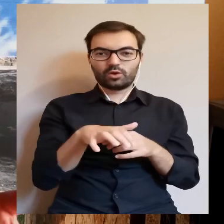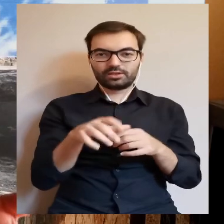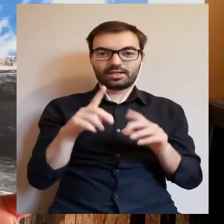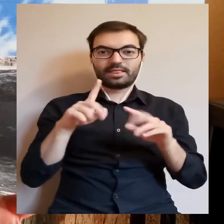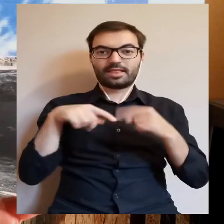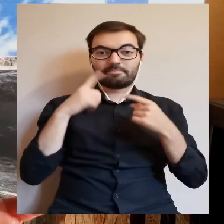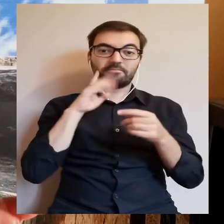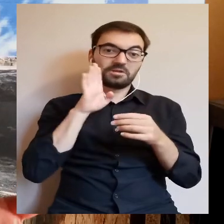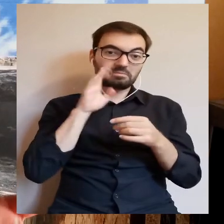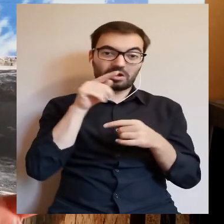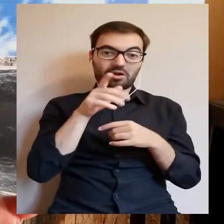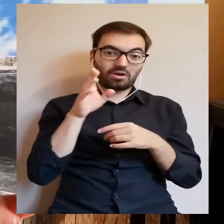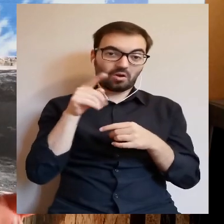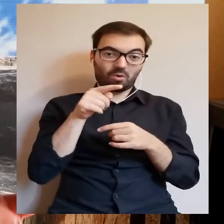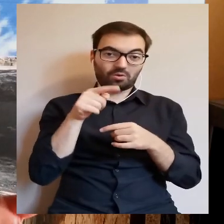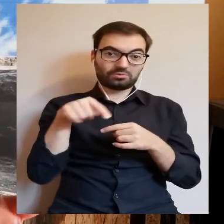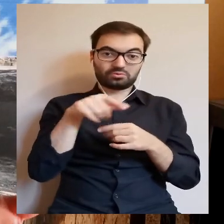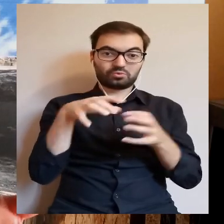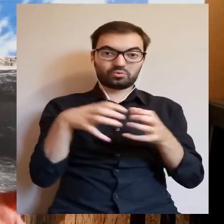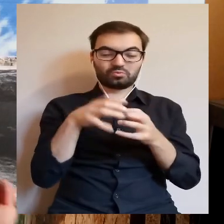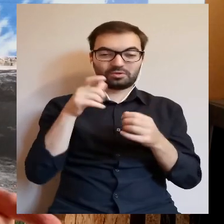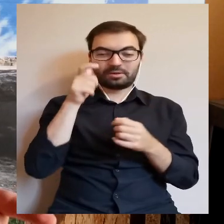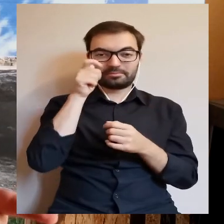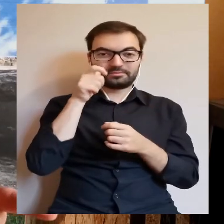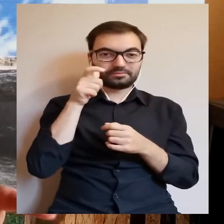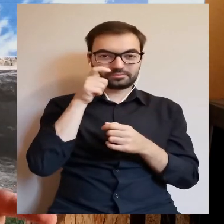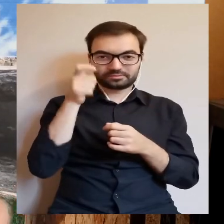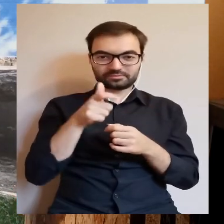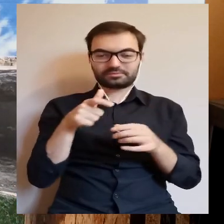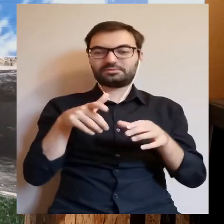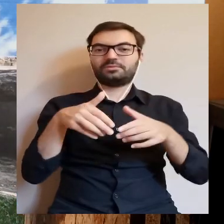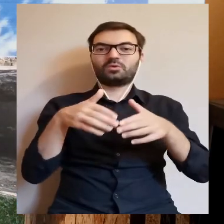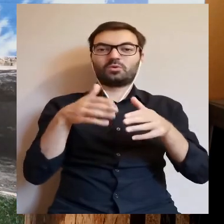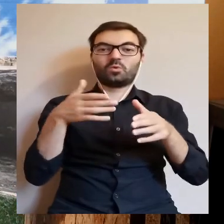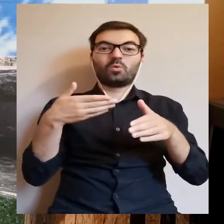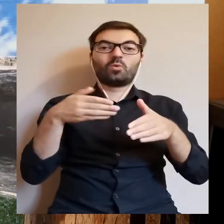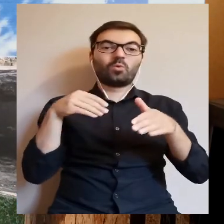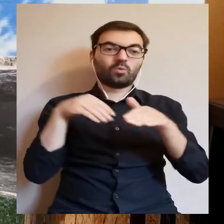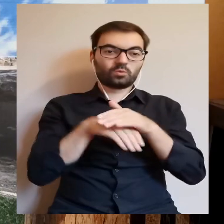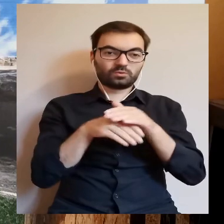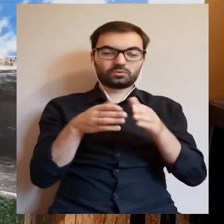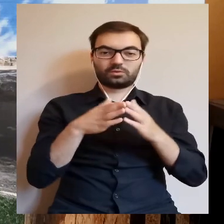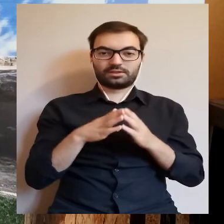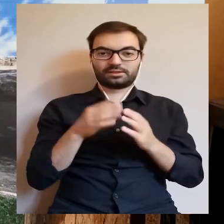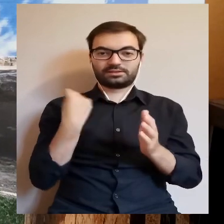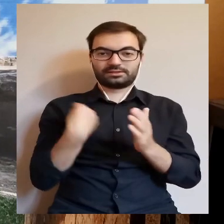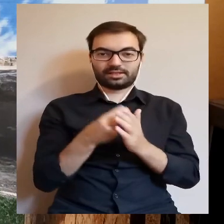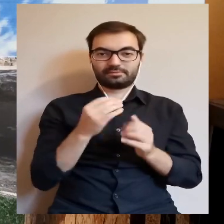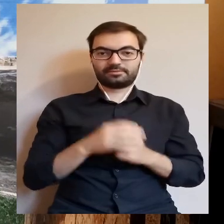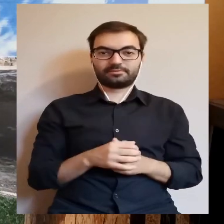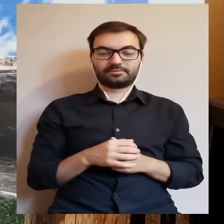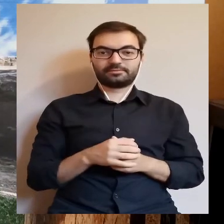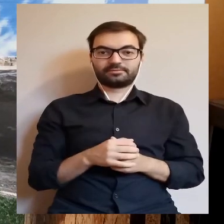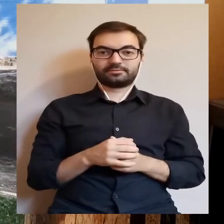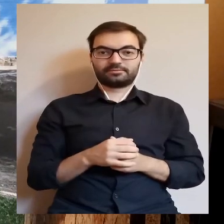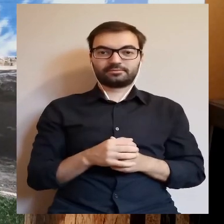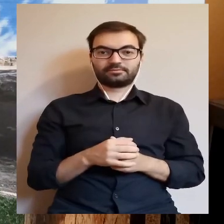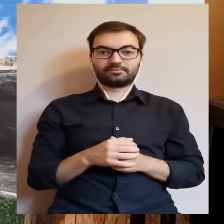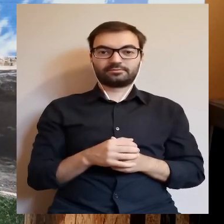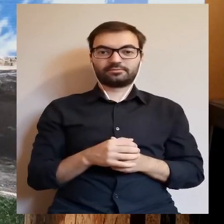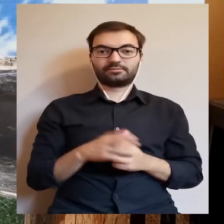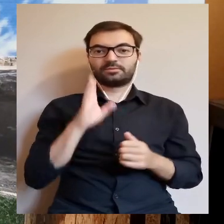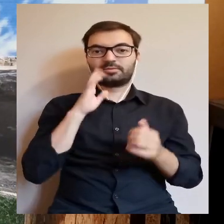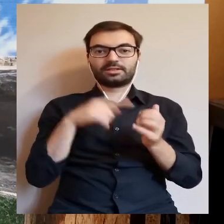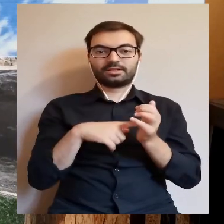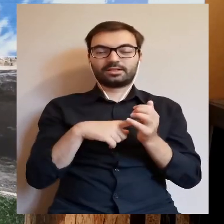kupców, to może właśnie oni ten skarb tam ukryli. Są najbardziej w każdym razie podejrzani i myślę, że to jest najlepsza, a w